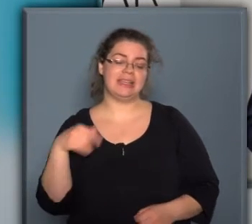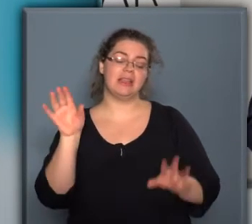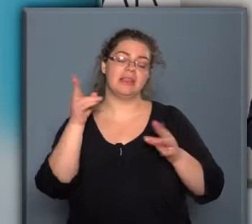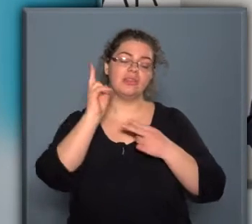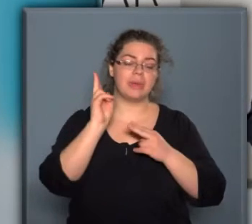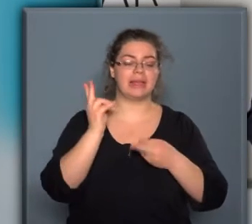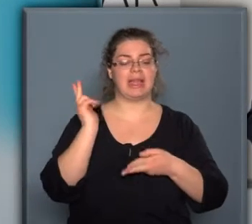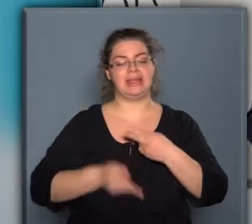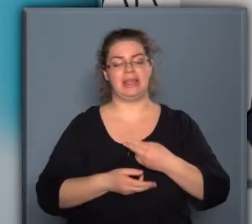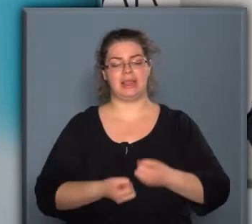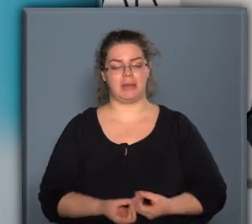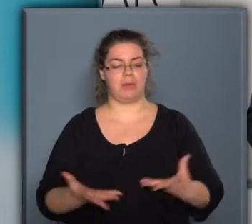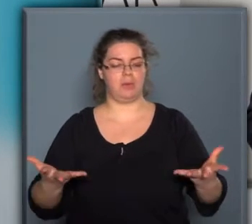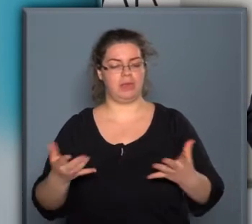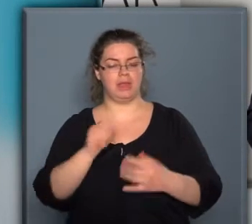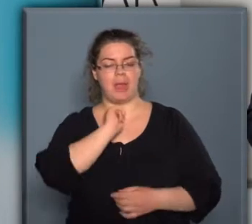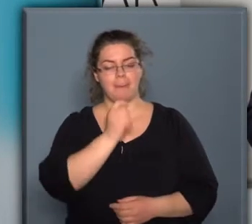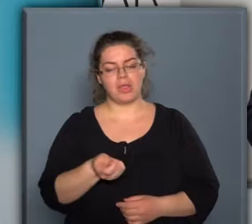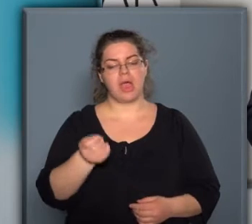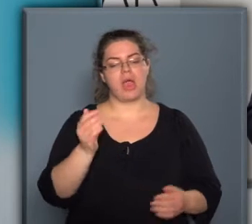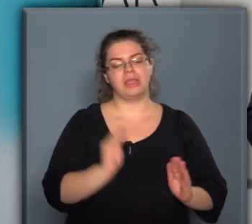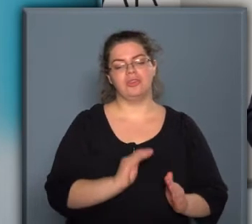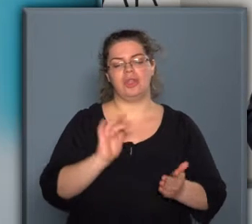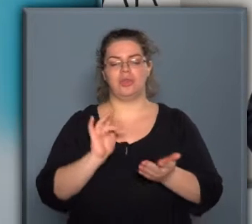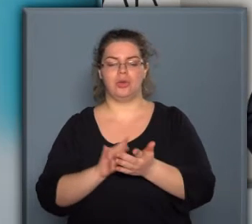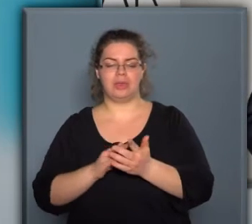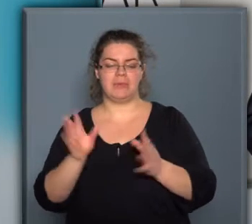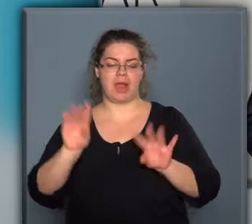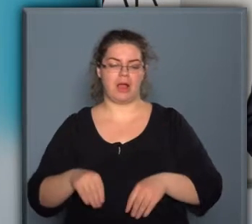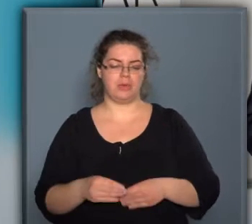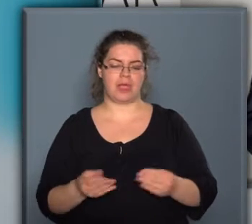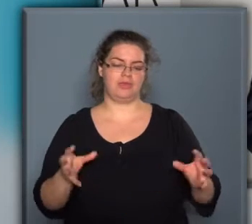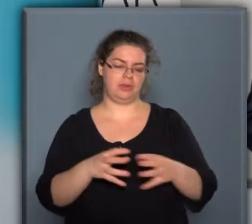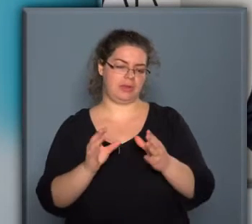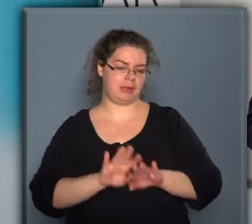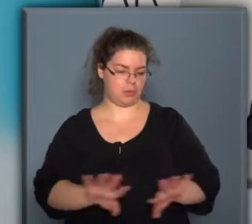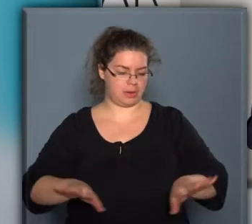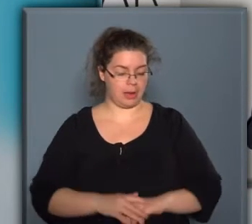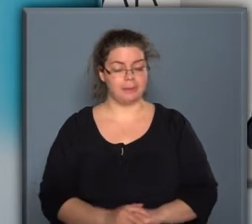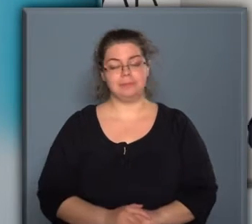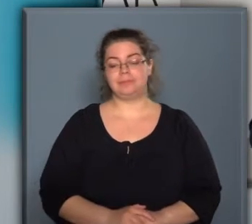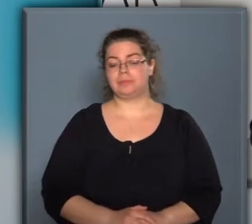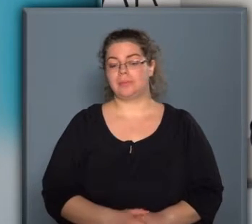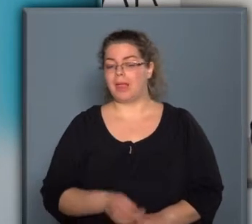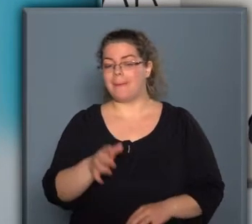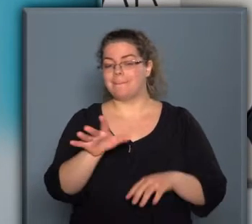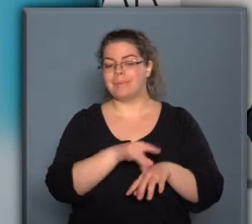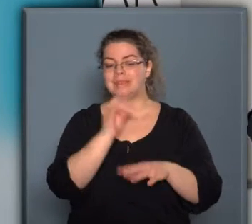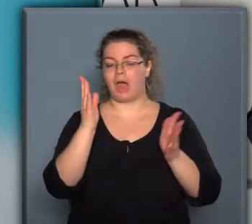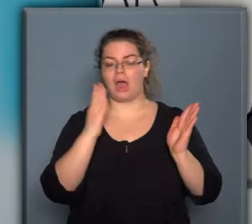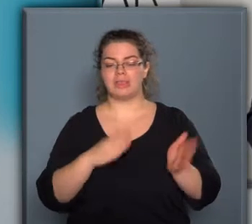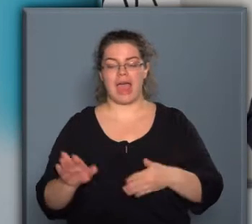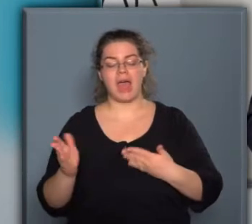az ismereteket készek megosztani a magyar kis- és középvállalkozói szektorral. A mintagyárak projektben